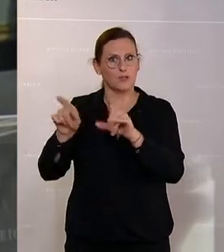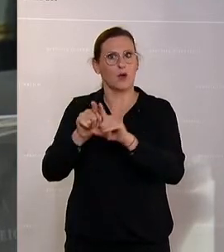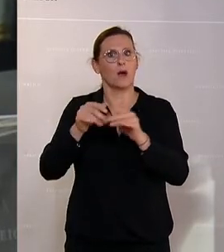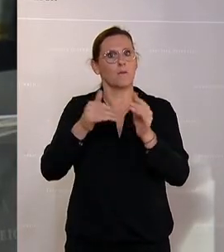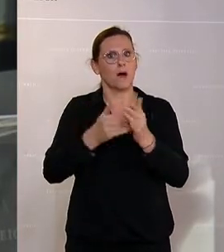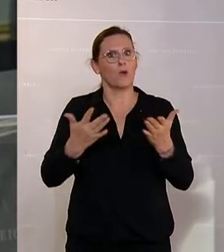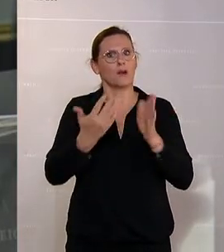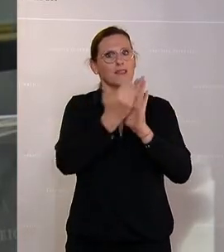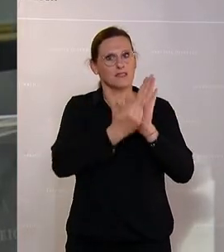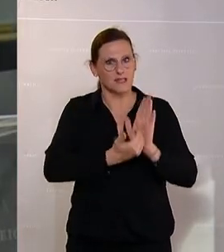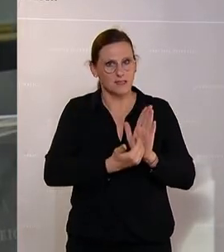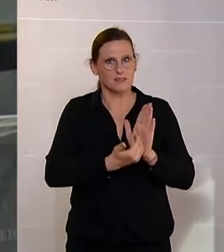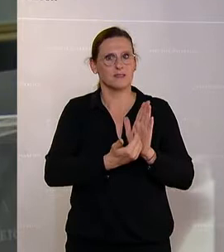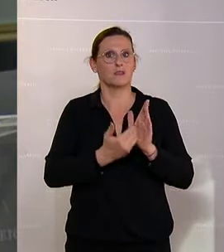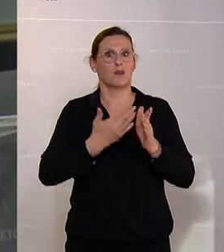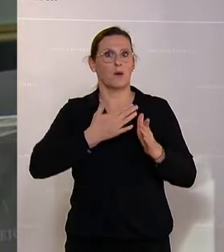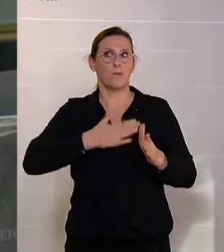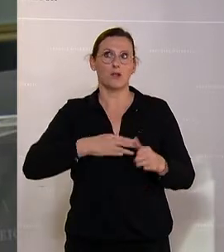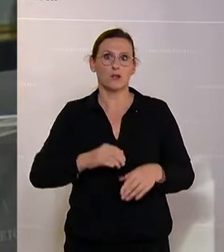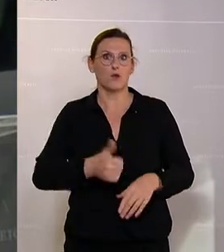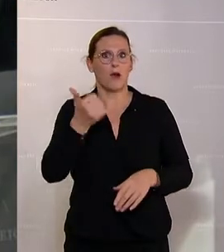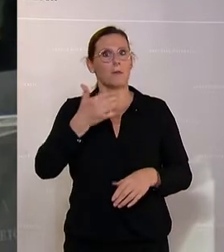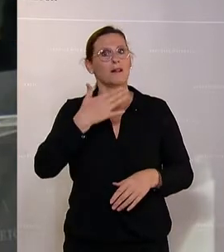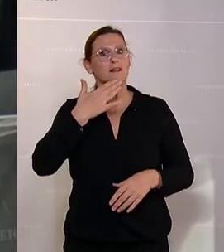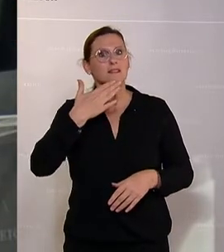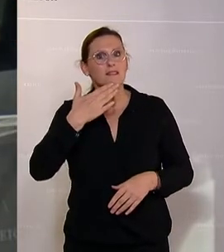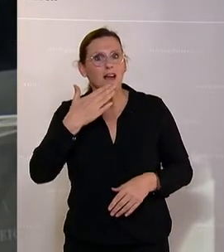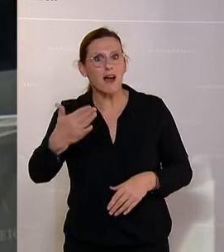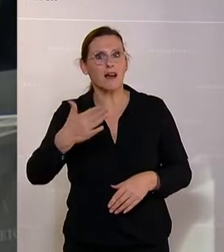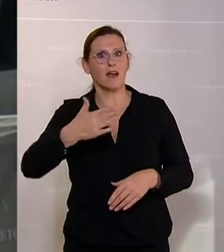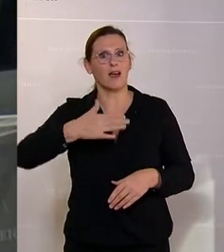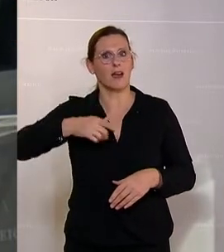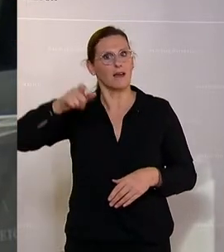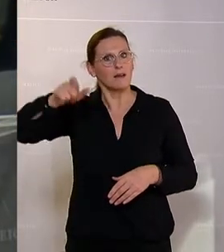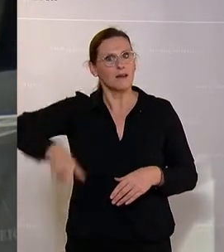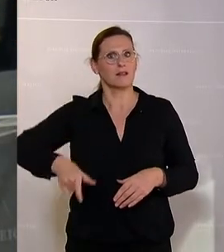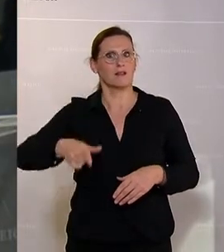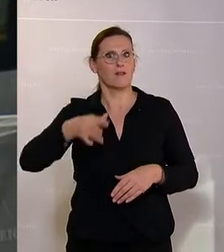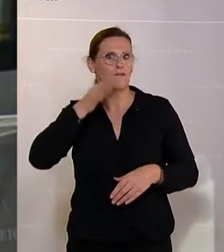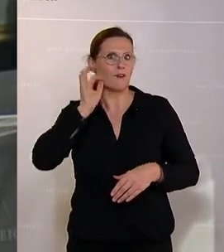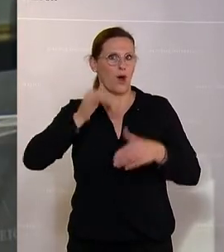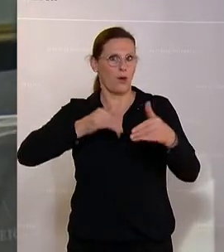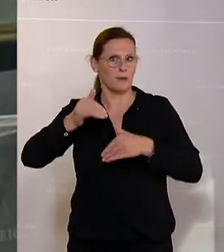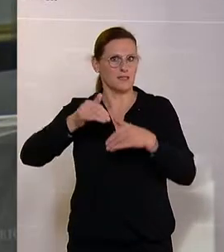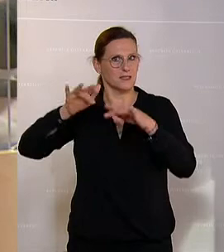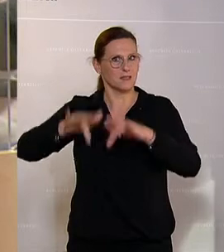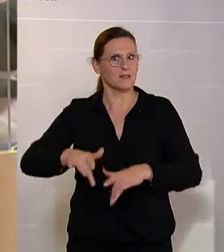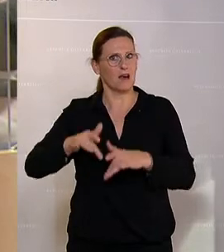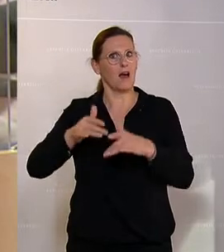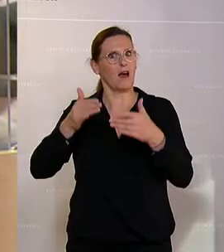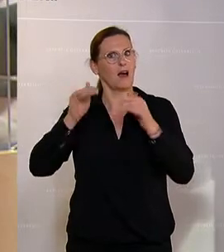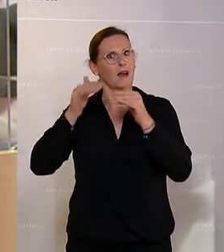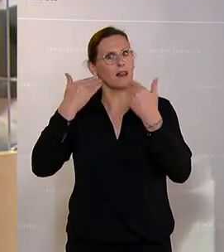an dieser Stelle möchte ich auch ein ganz großes Danke an unsere Klimaschutzministerin richten, denn sie hat bewiesen, dass sie sich